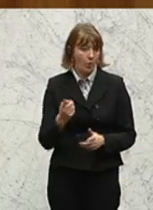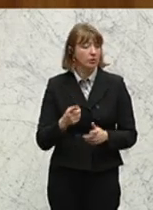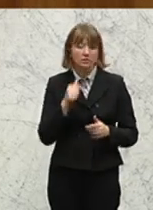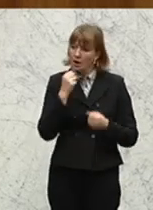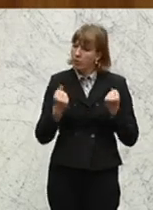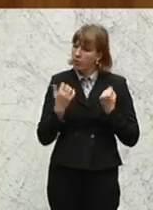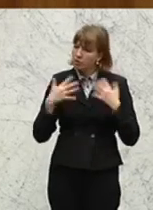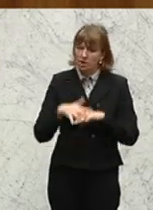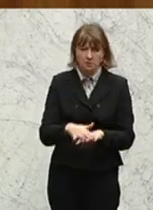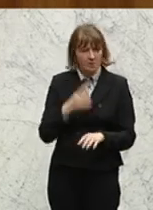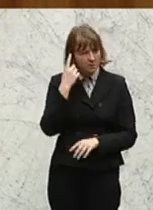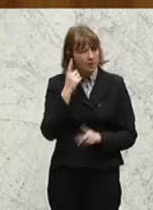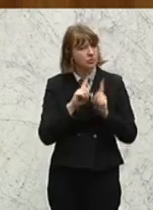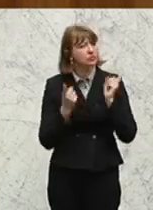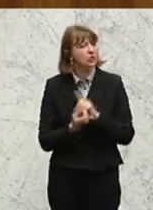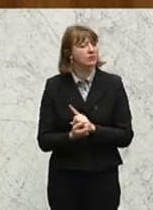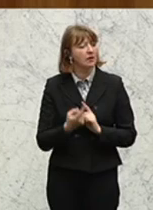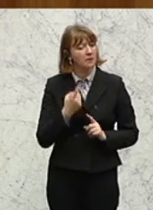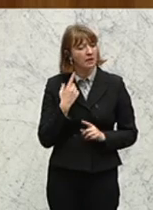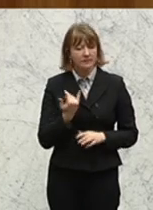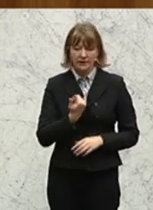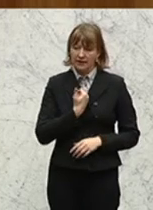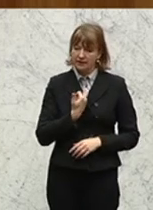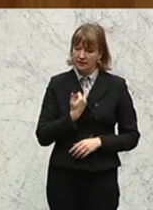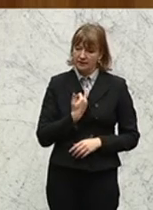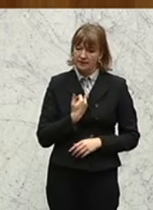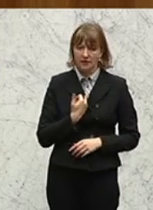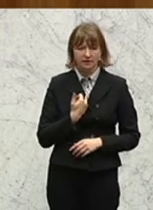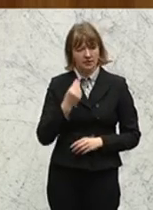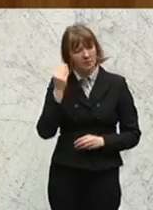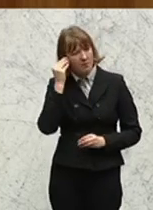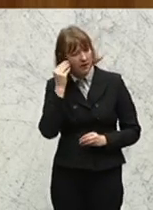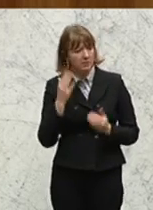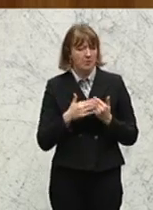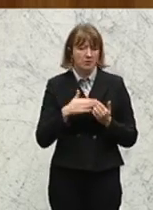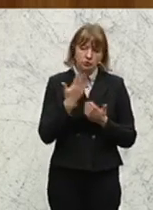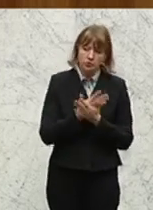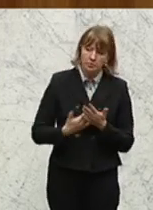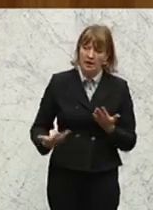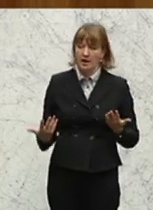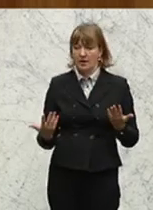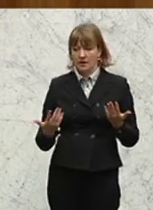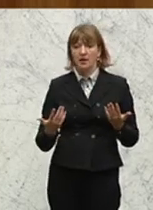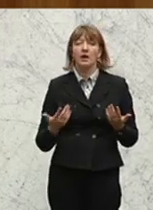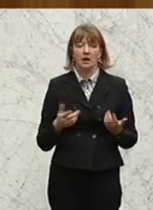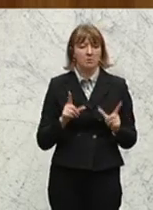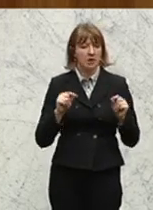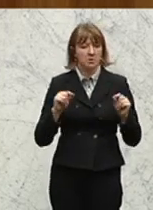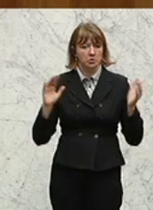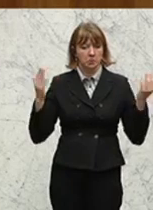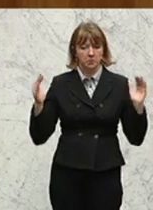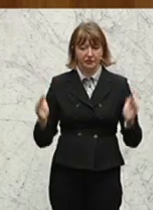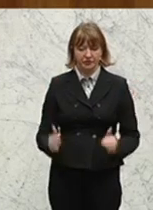Assimilation, sondern einfach davon, dass identitätsstiftende Merkmale wie zum Beispiel die Sprache an Bedeutung